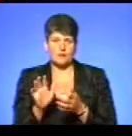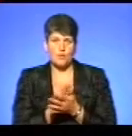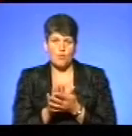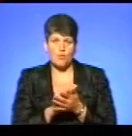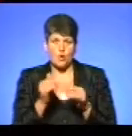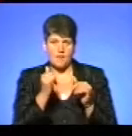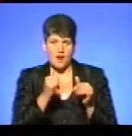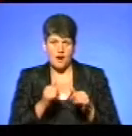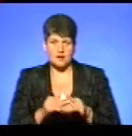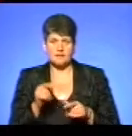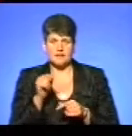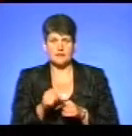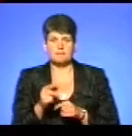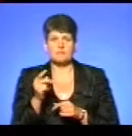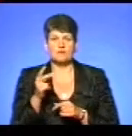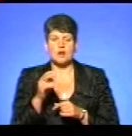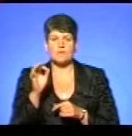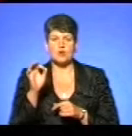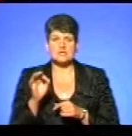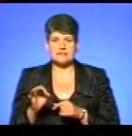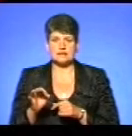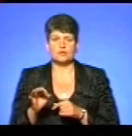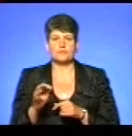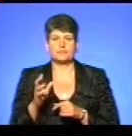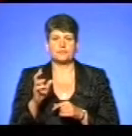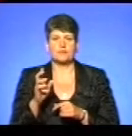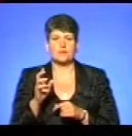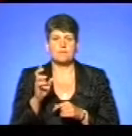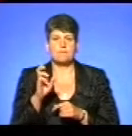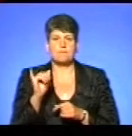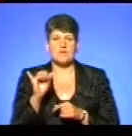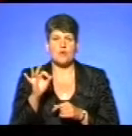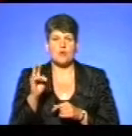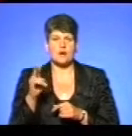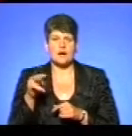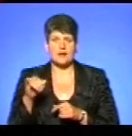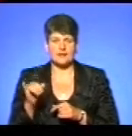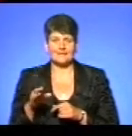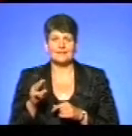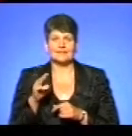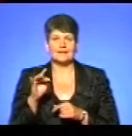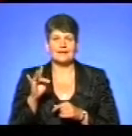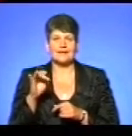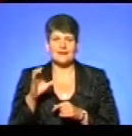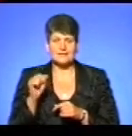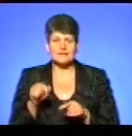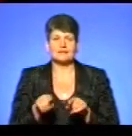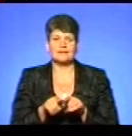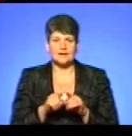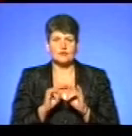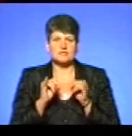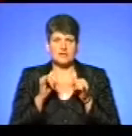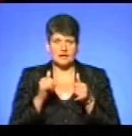їх півторапроцентним розчином біокліну. І сама Тирса також злята розчином